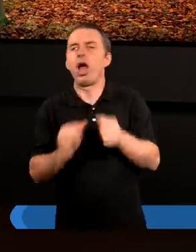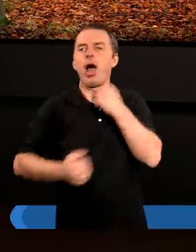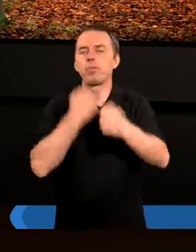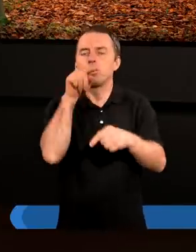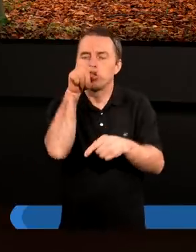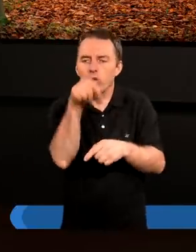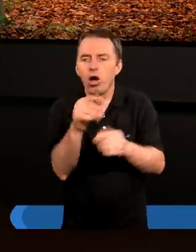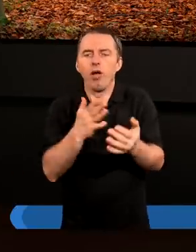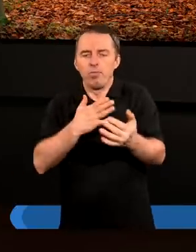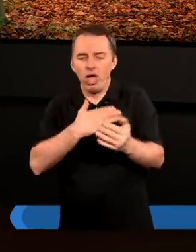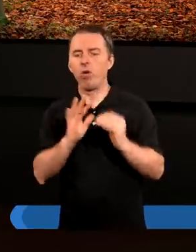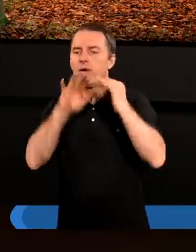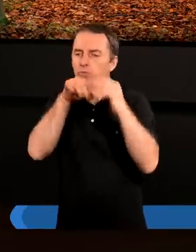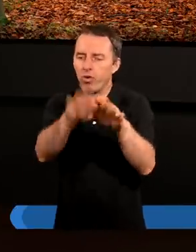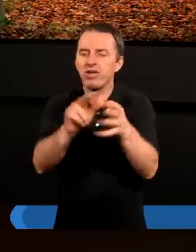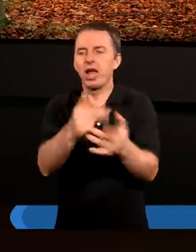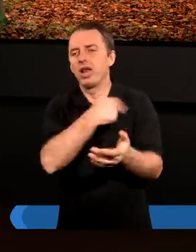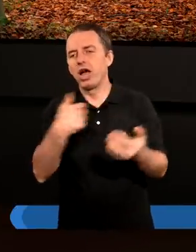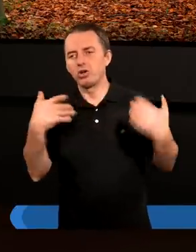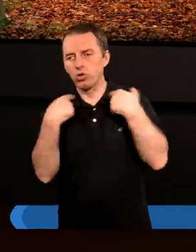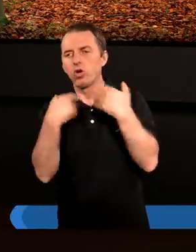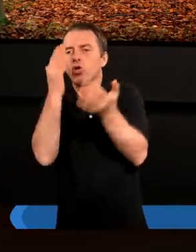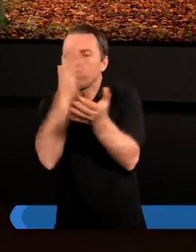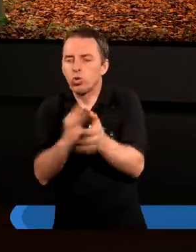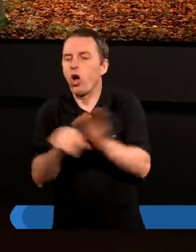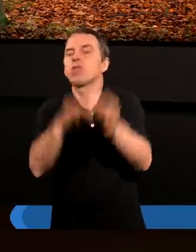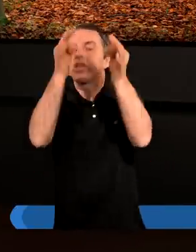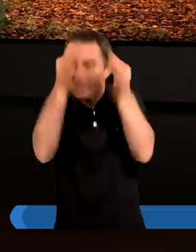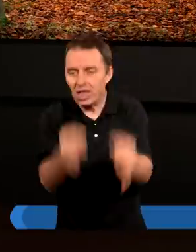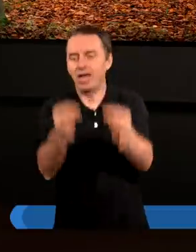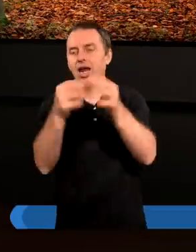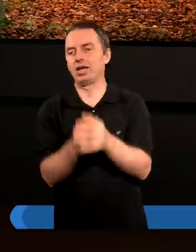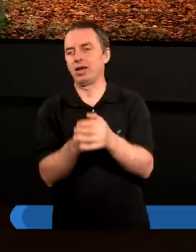to miało wpływ na nasze życie już od teraz.